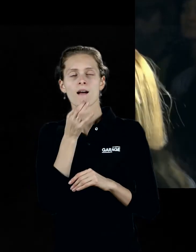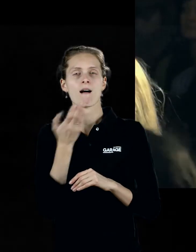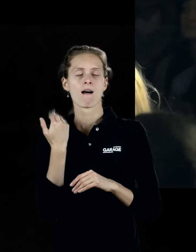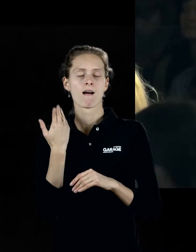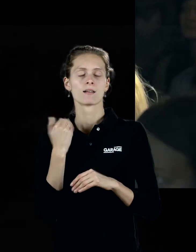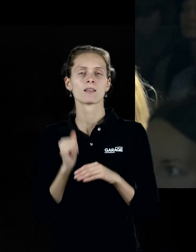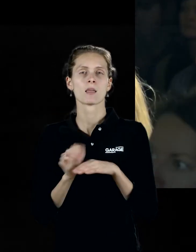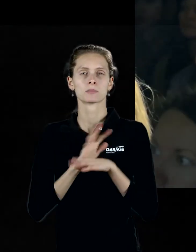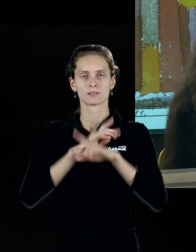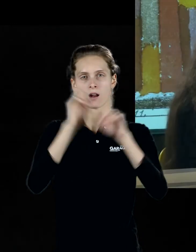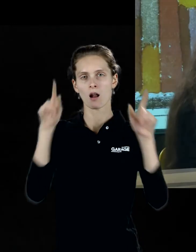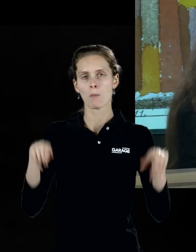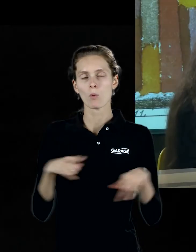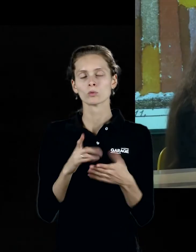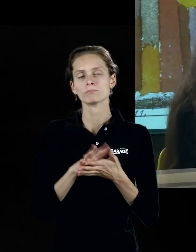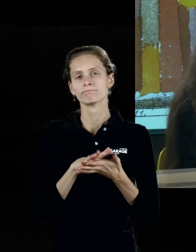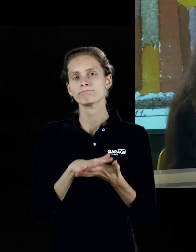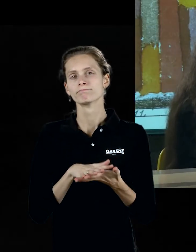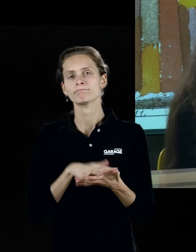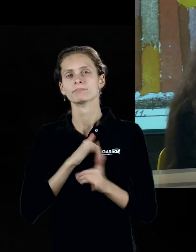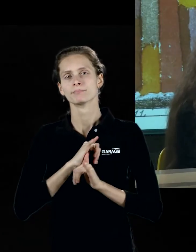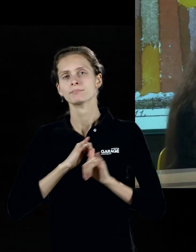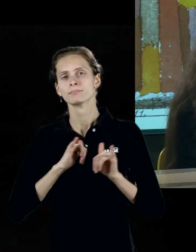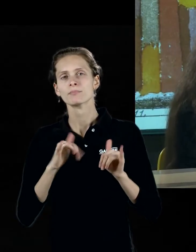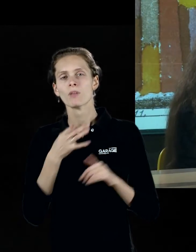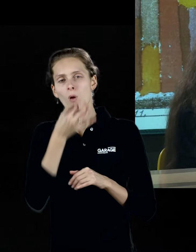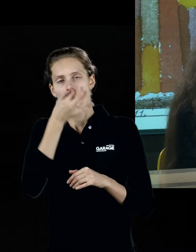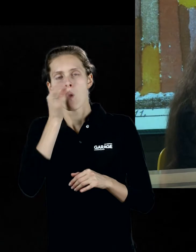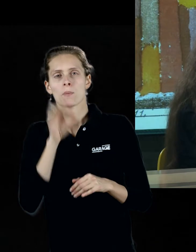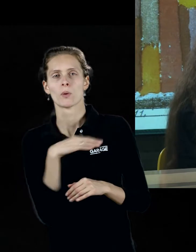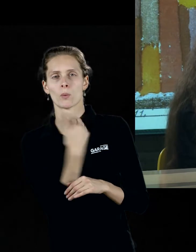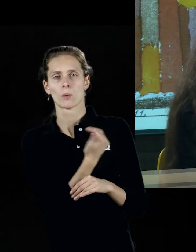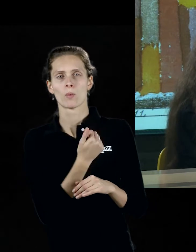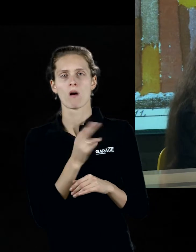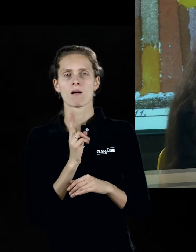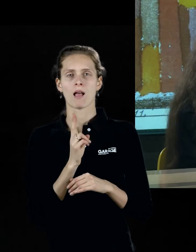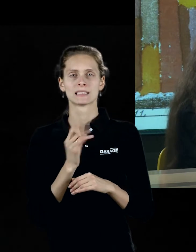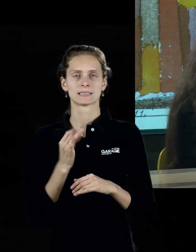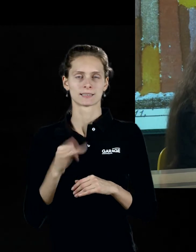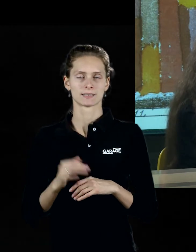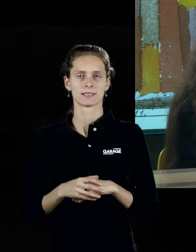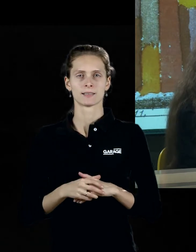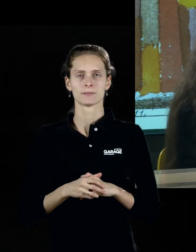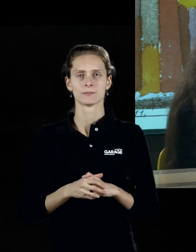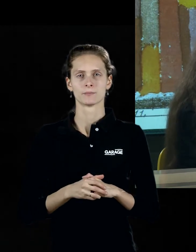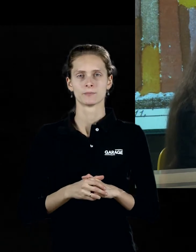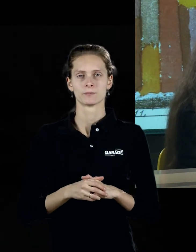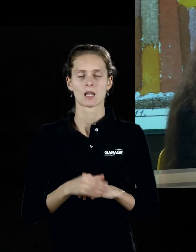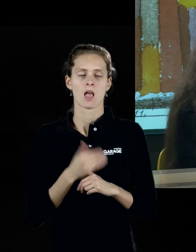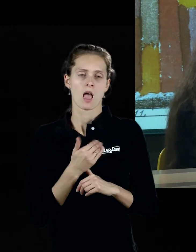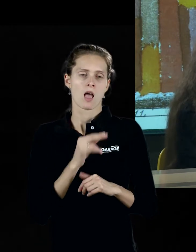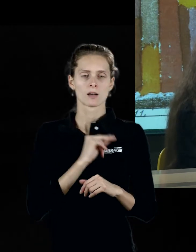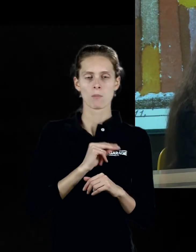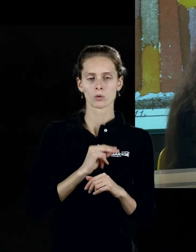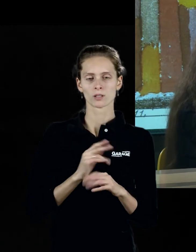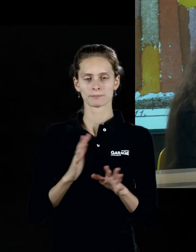продолжает, развивает опыты кандинского. Хотя для него эта работа выглядит гораздо более, пока что, менее